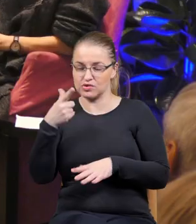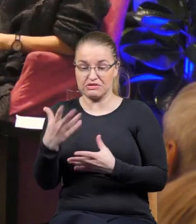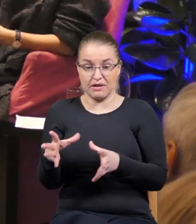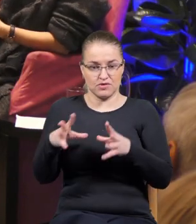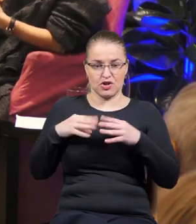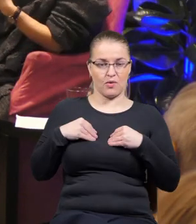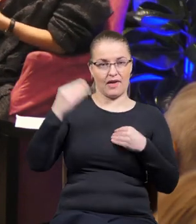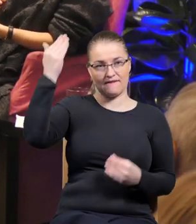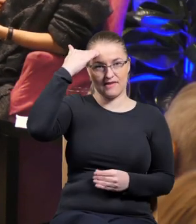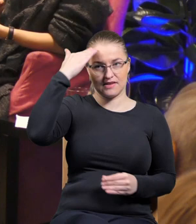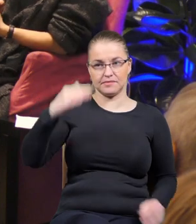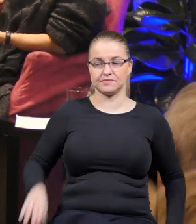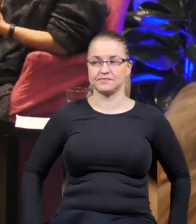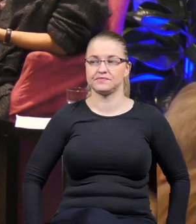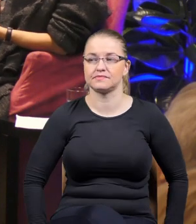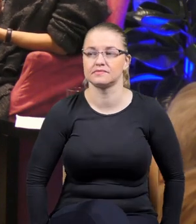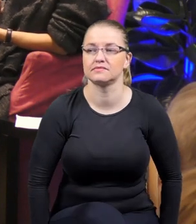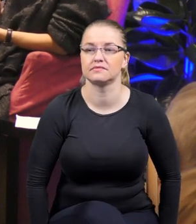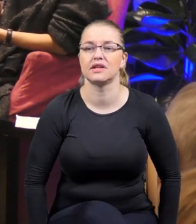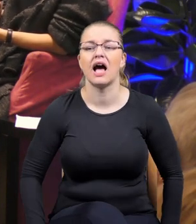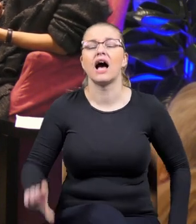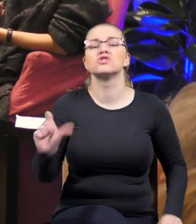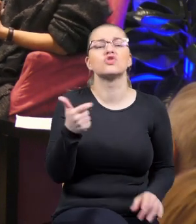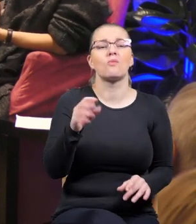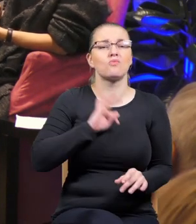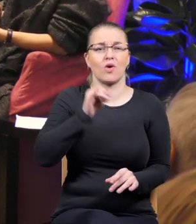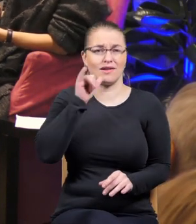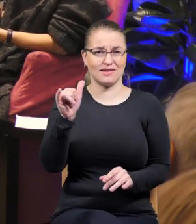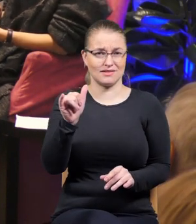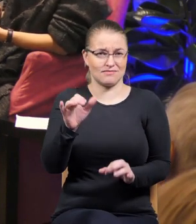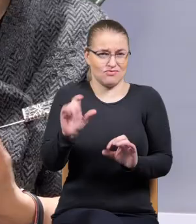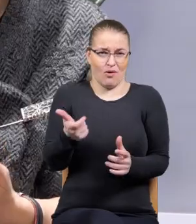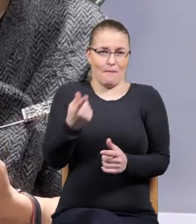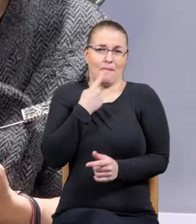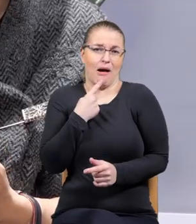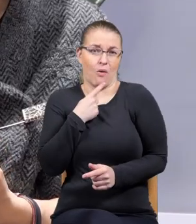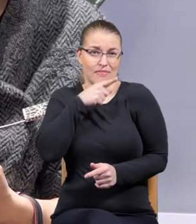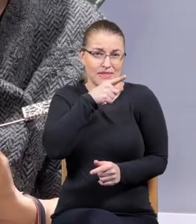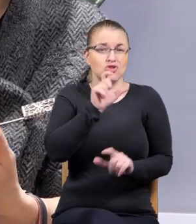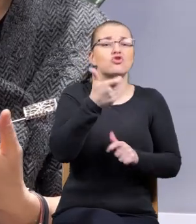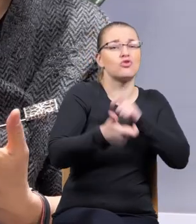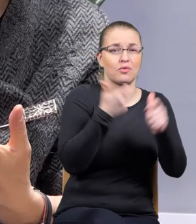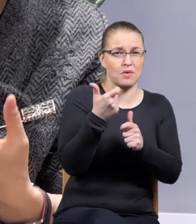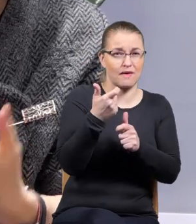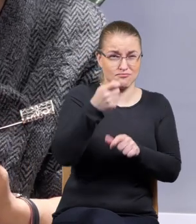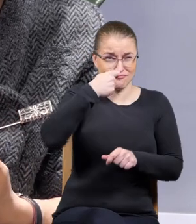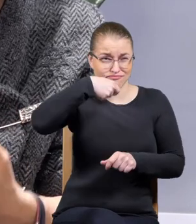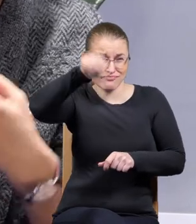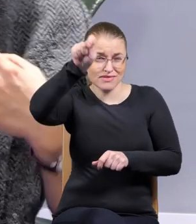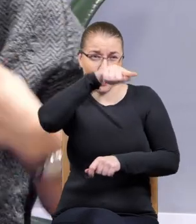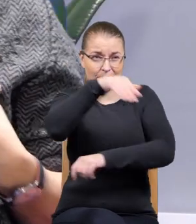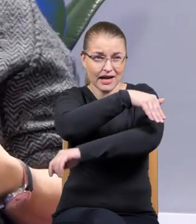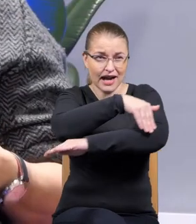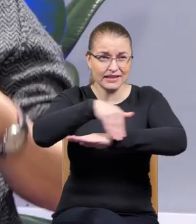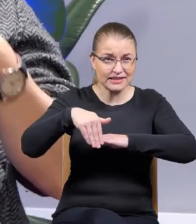Ulu, czym jest ten list wobec tego, co ty zrobiłaś? Ty pojechałaś tam na granicę, byłaś tam osobiście